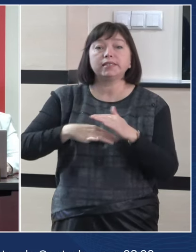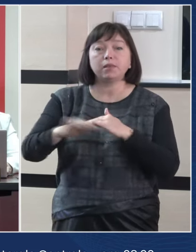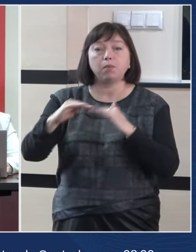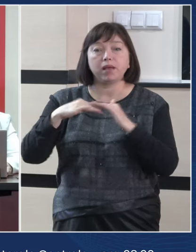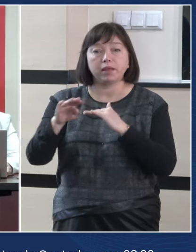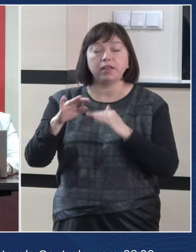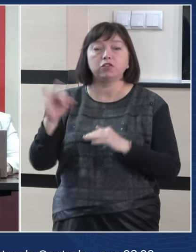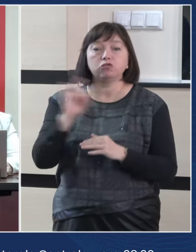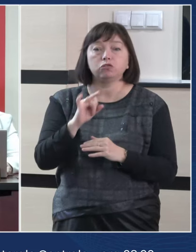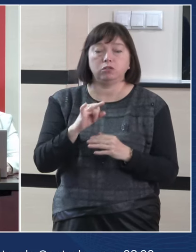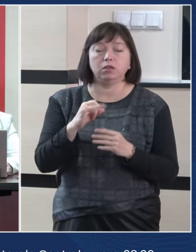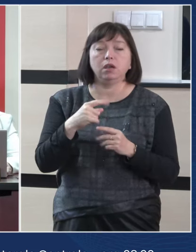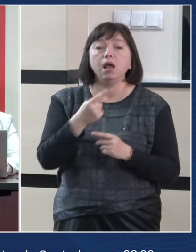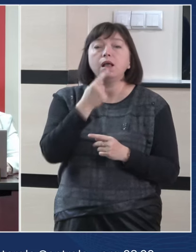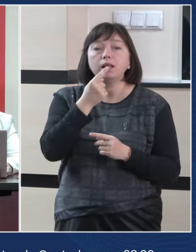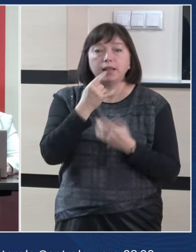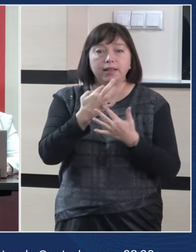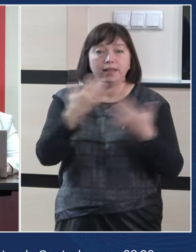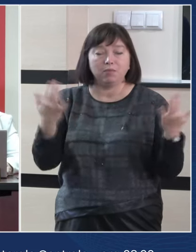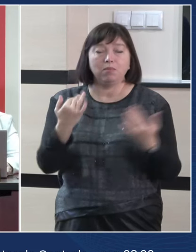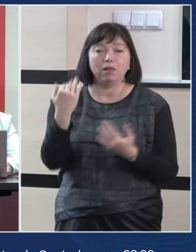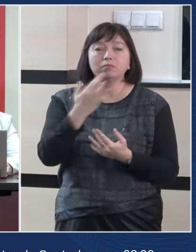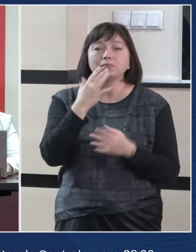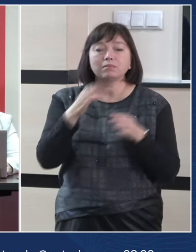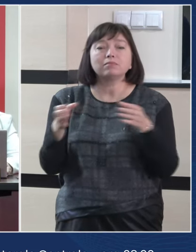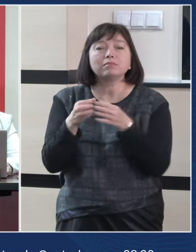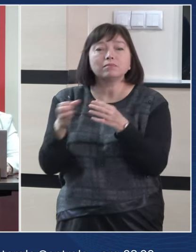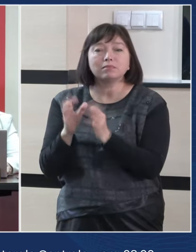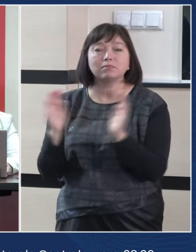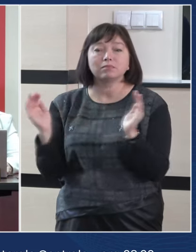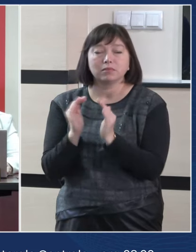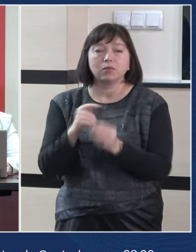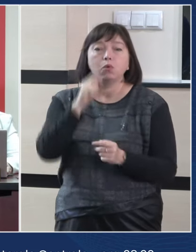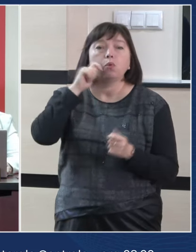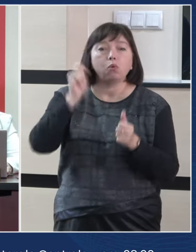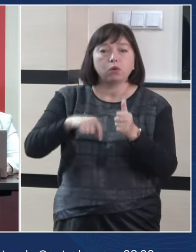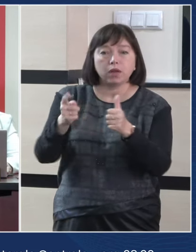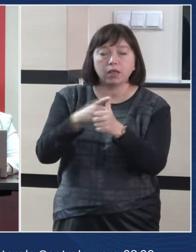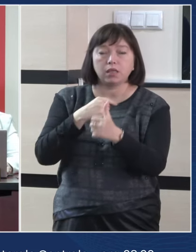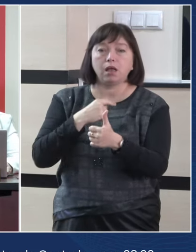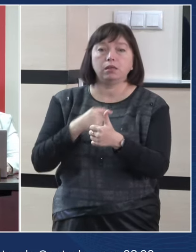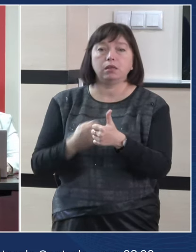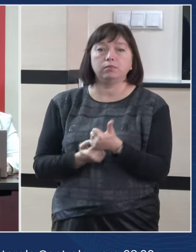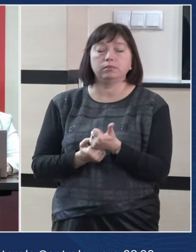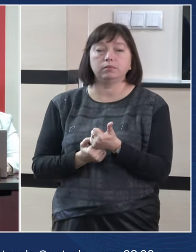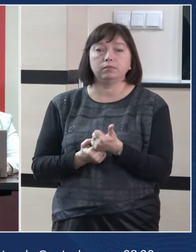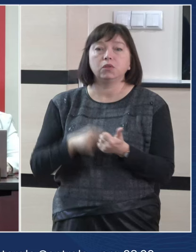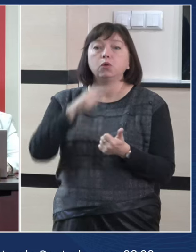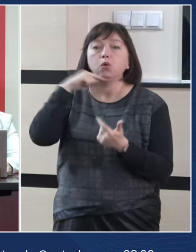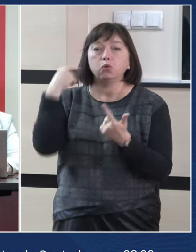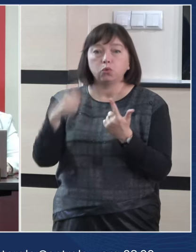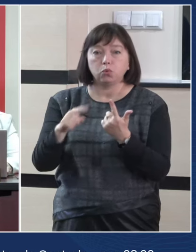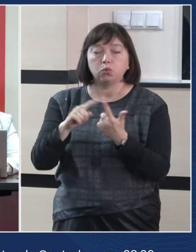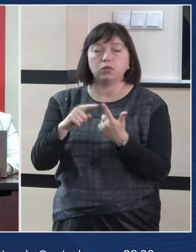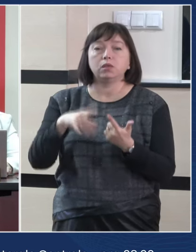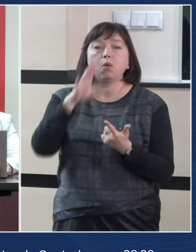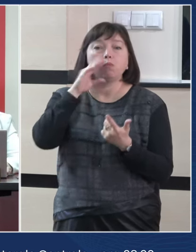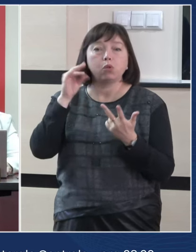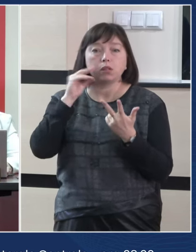și în limbele minorităților etnice, și anume ucraineană, rusă,